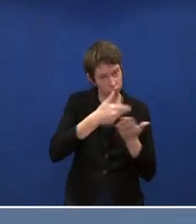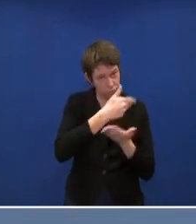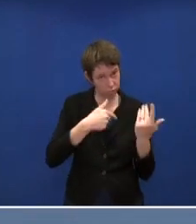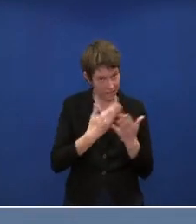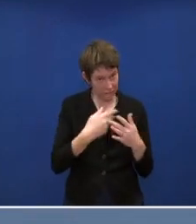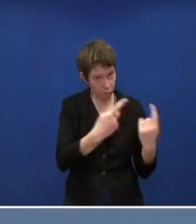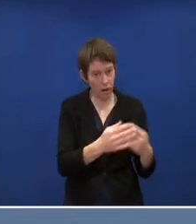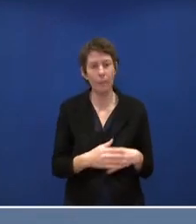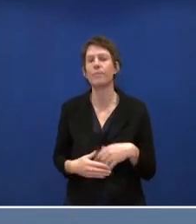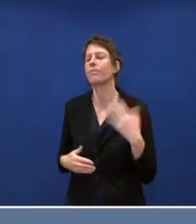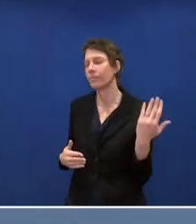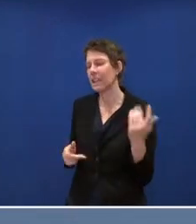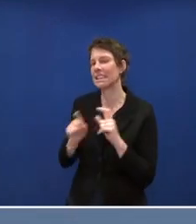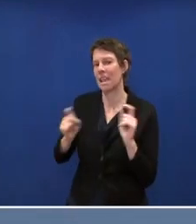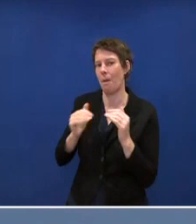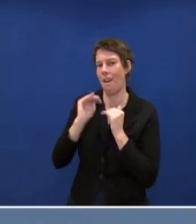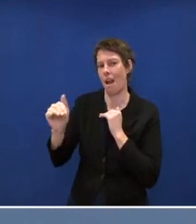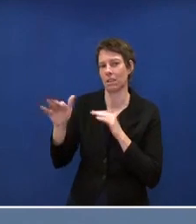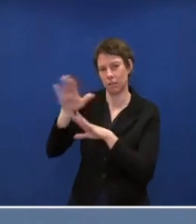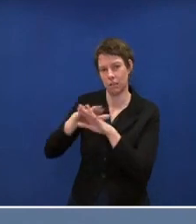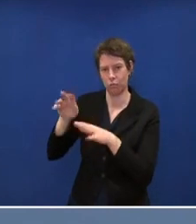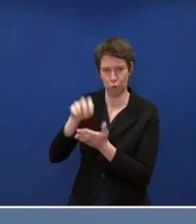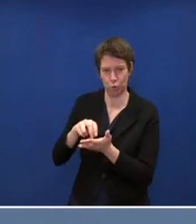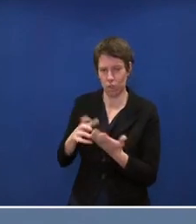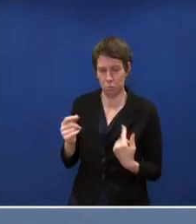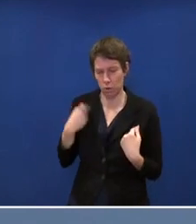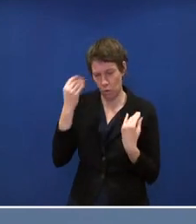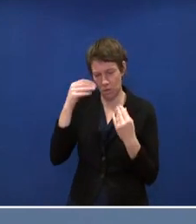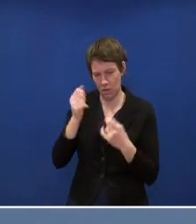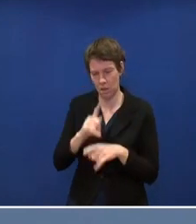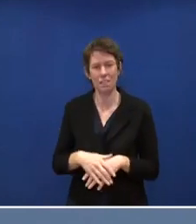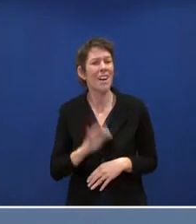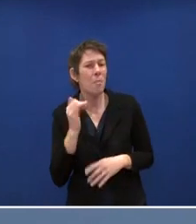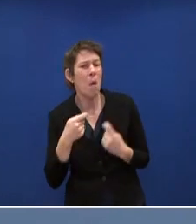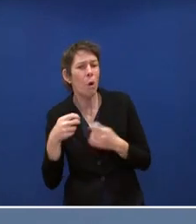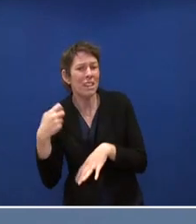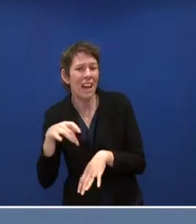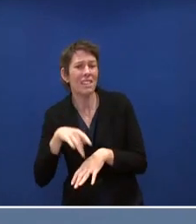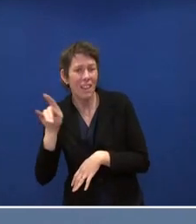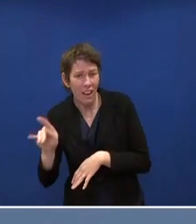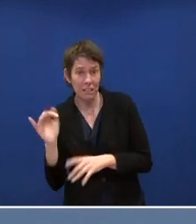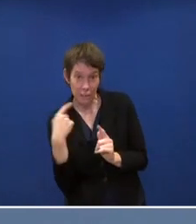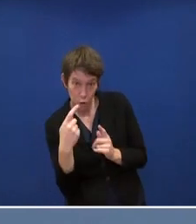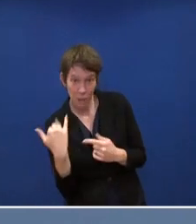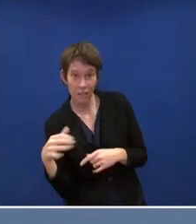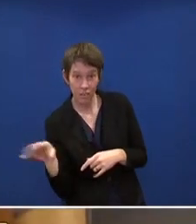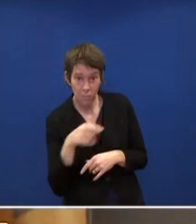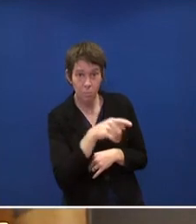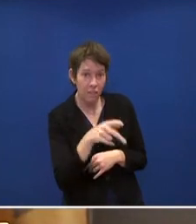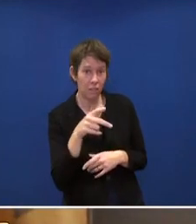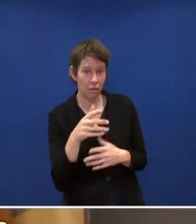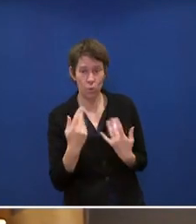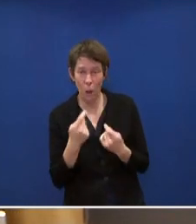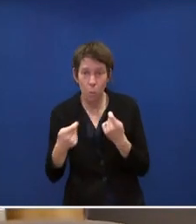Länderebene betrifft, deswegen möchte ich das hier nicht kommentieren. Aber können Sie sagen, ob die Bundeskanzlerin dazu Gespräche geführt hat, auf Bundes- oder